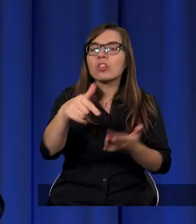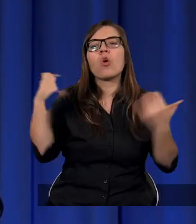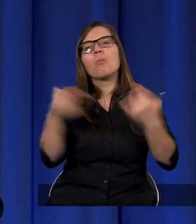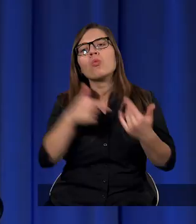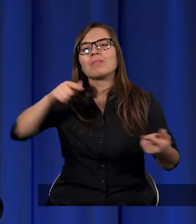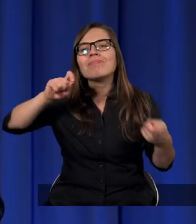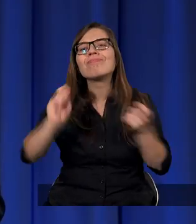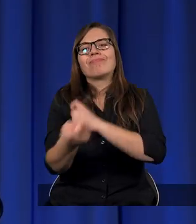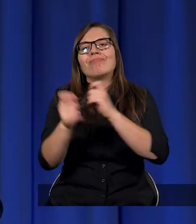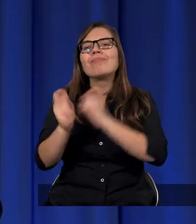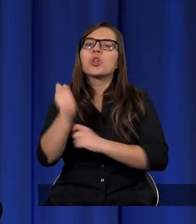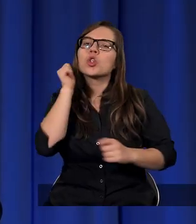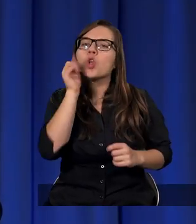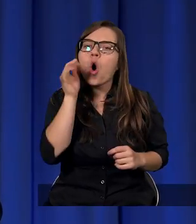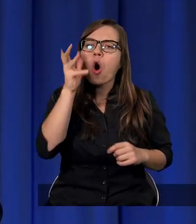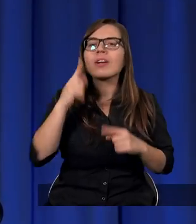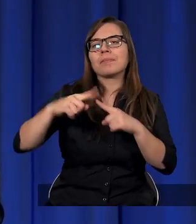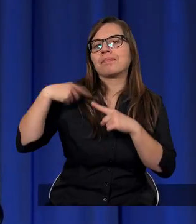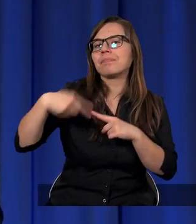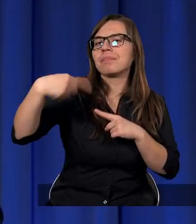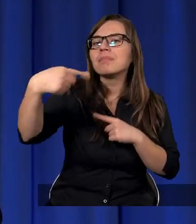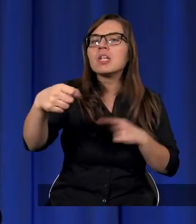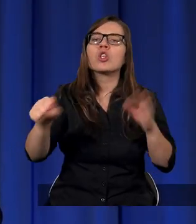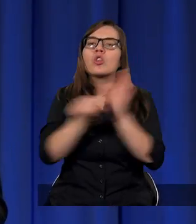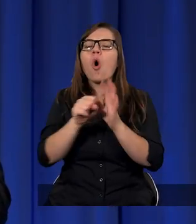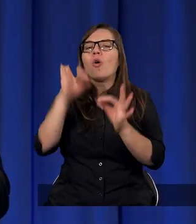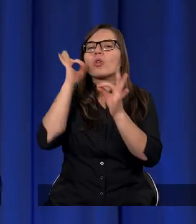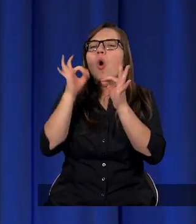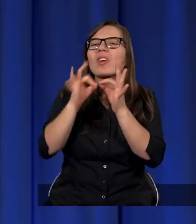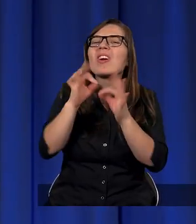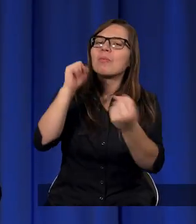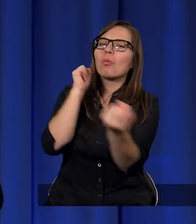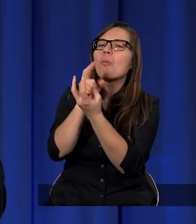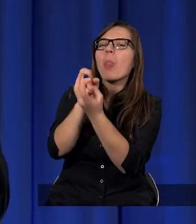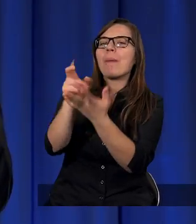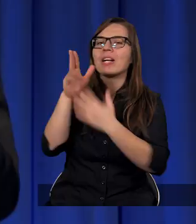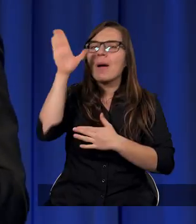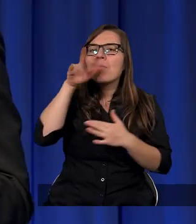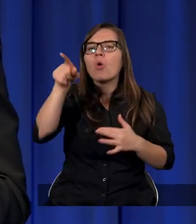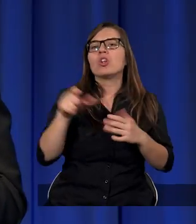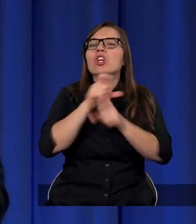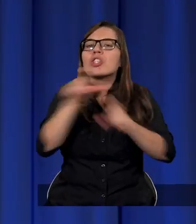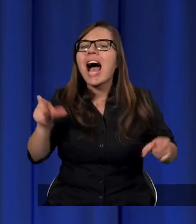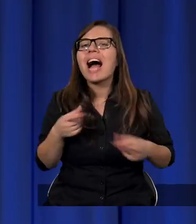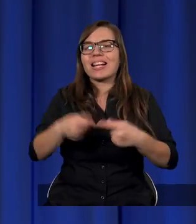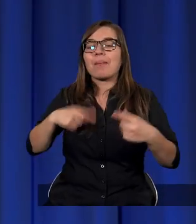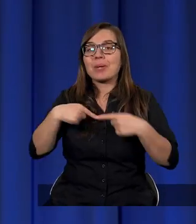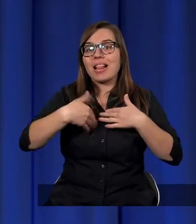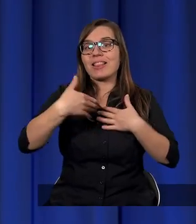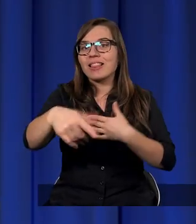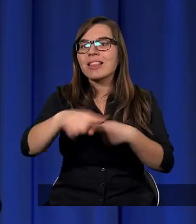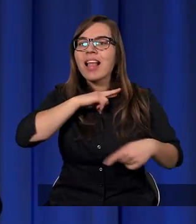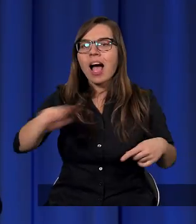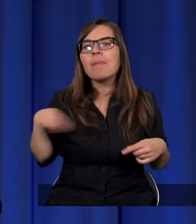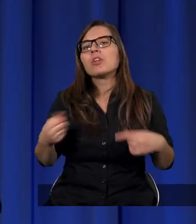lepszego poznania, do doskonalenia się. To jest coś, co jest cały czas przed nami. Nikt z nas nie